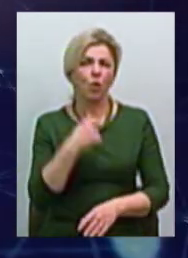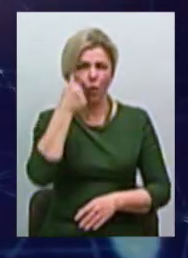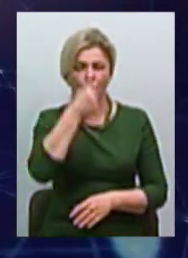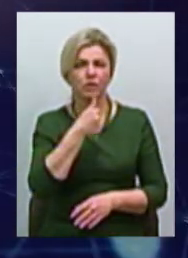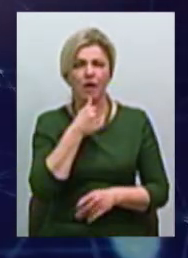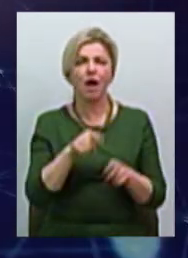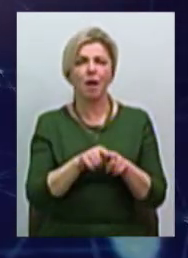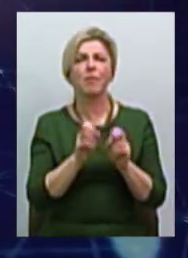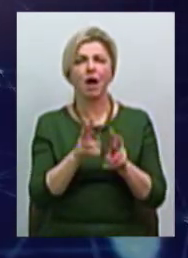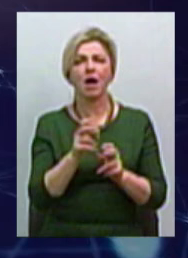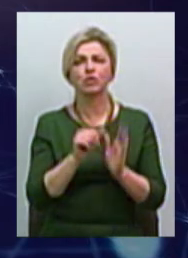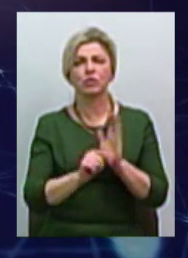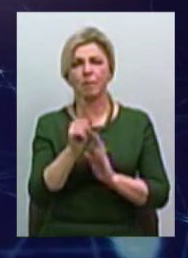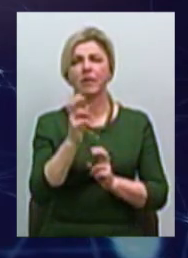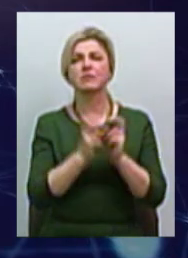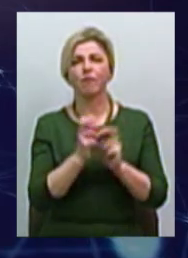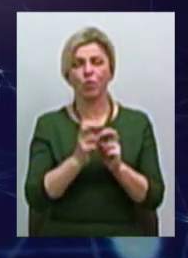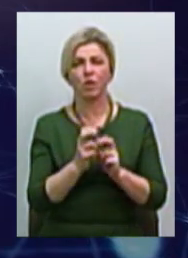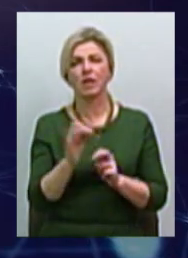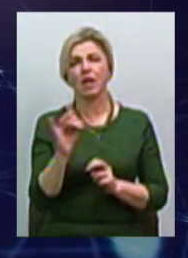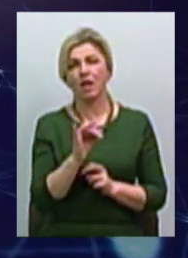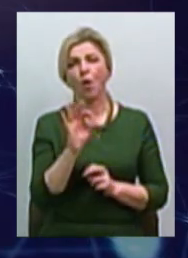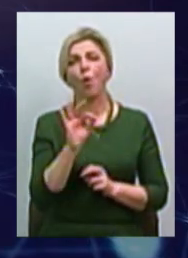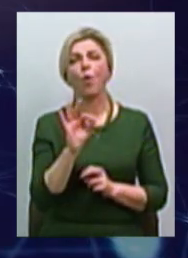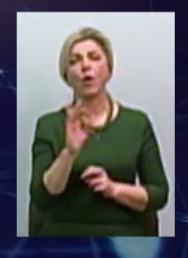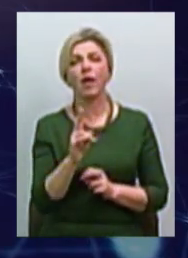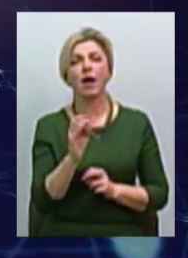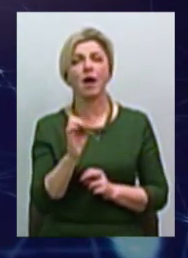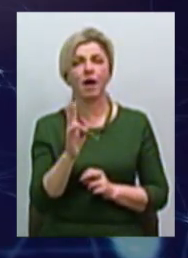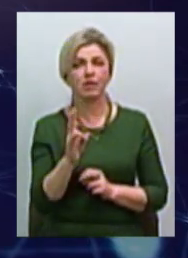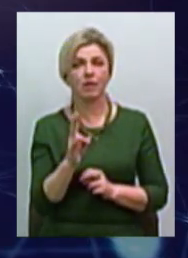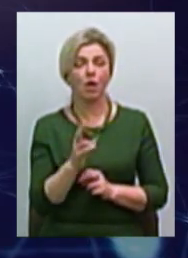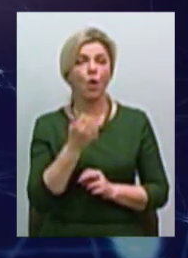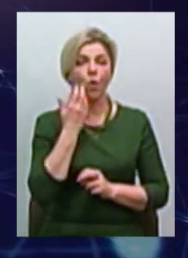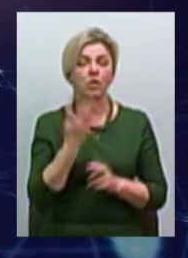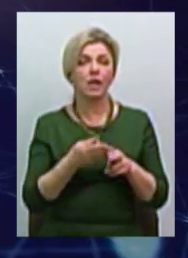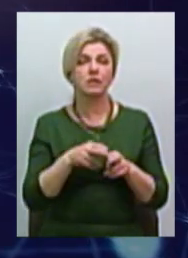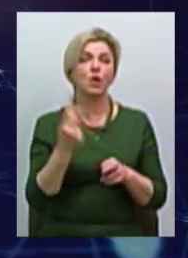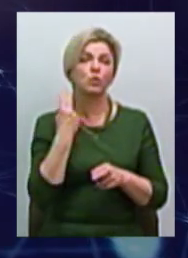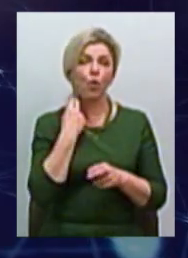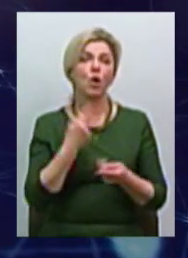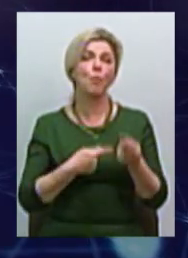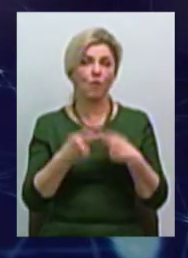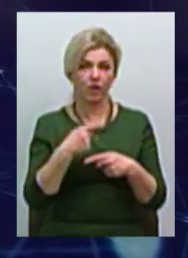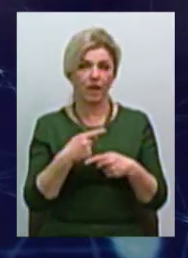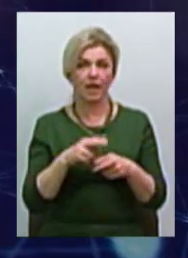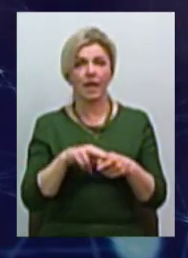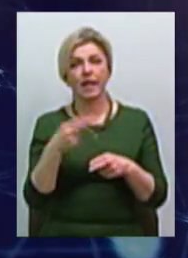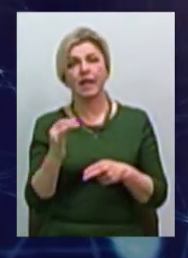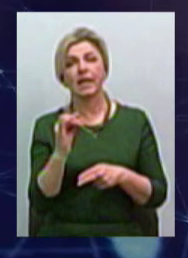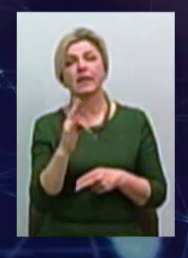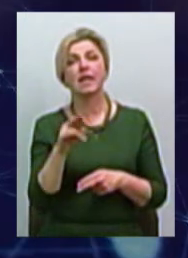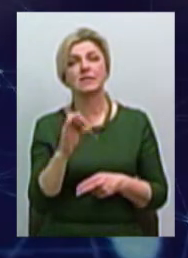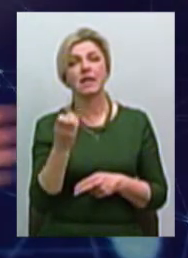заводом Мінічі, десь одного комунара, і з тим же океаном, потім, коли ці борги повертаються, якась індексація відбувається, чи